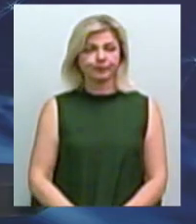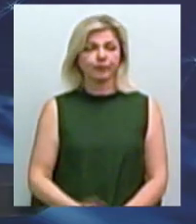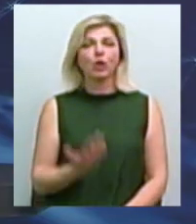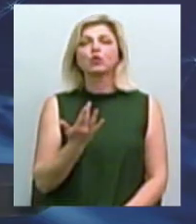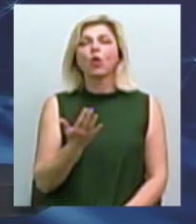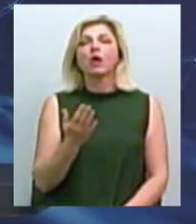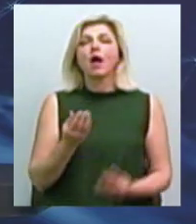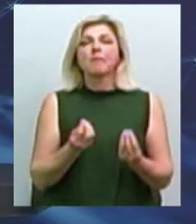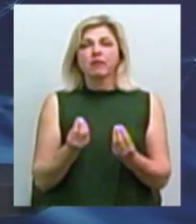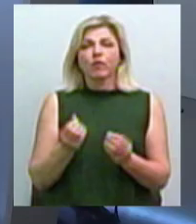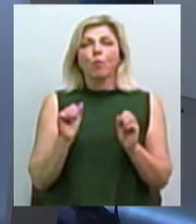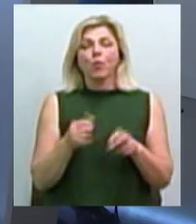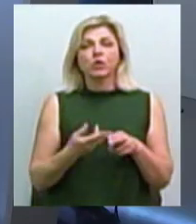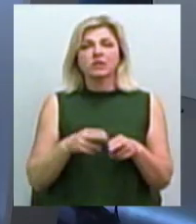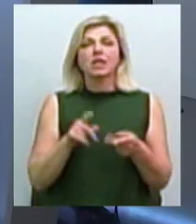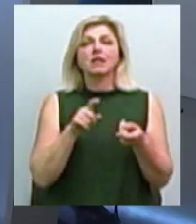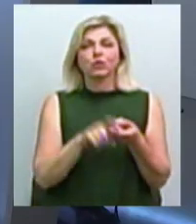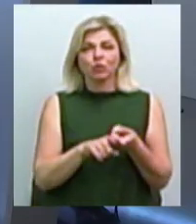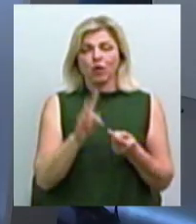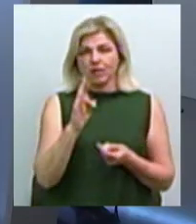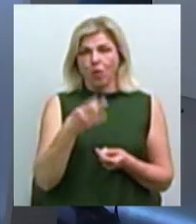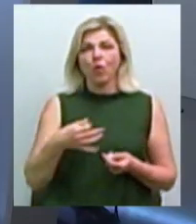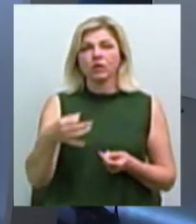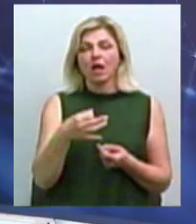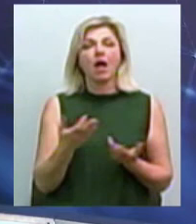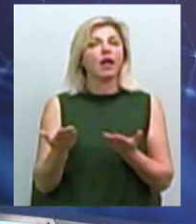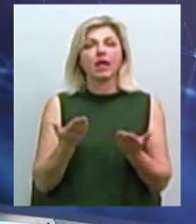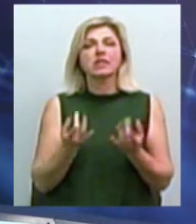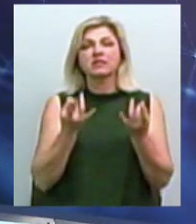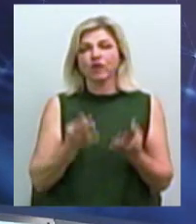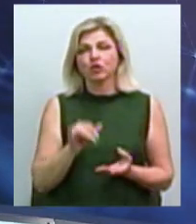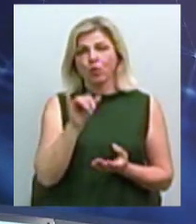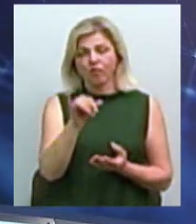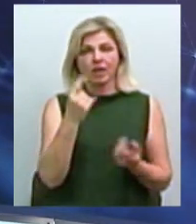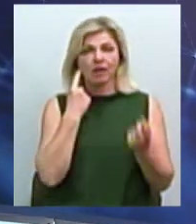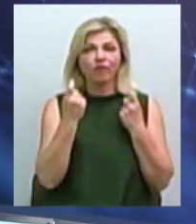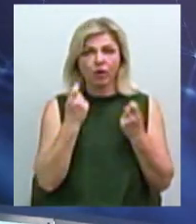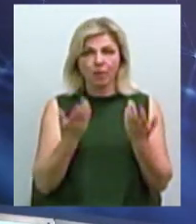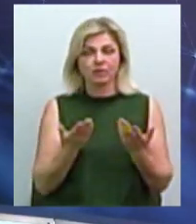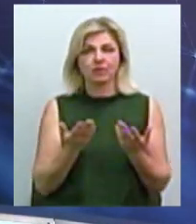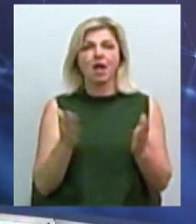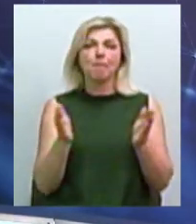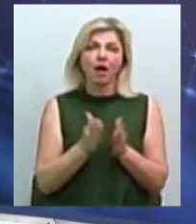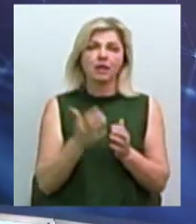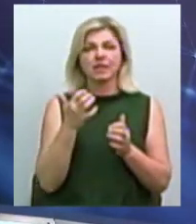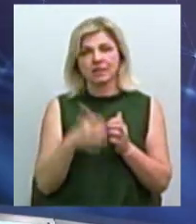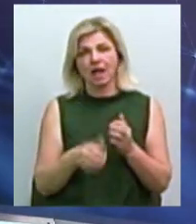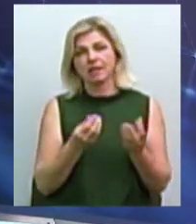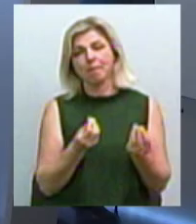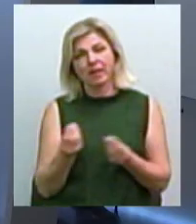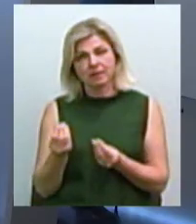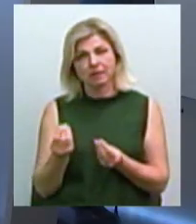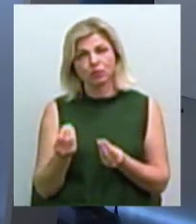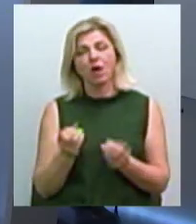торкнутися на Миколаївщині? Ну, принаймні, наскільки свіжі у вас є дані, скільки всього на Миколаївщині підприємців, представників малого і середнього бізнесу? І